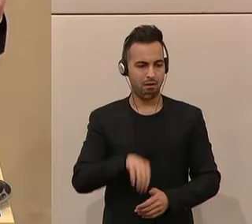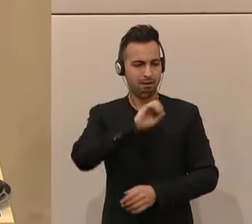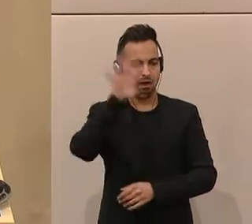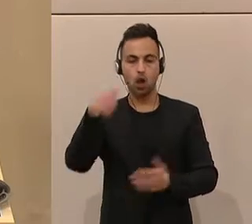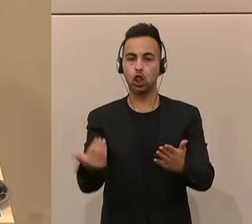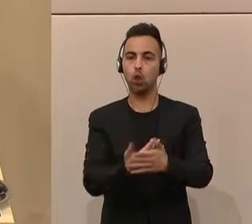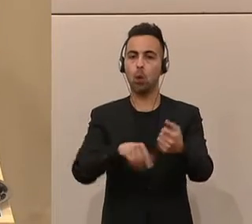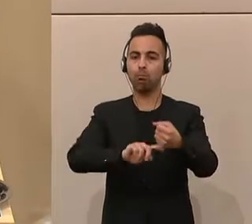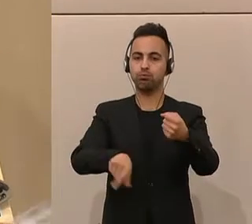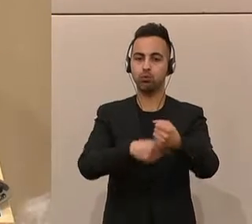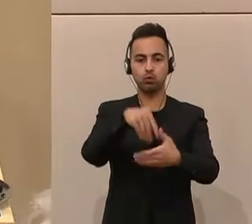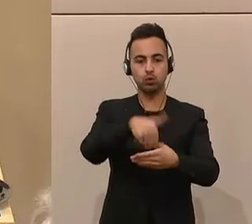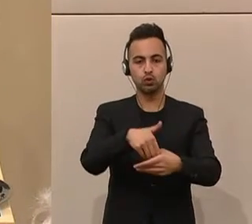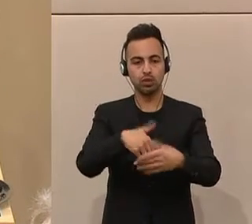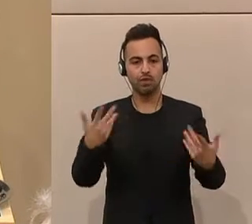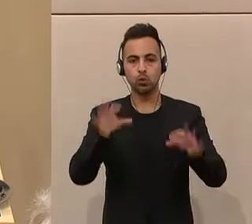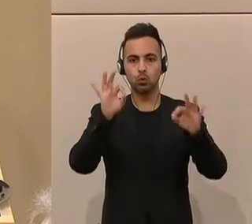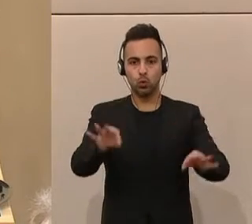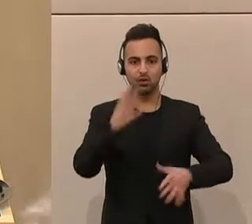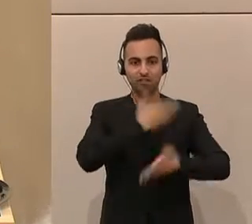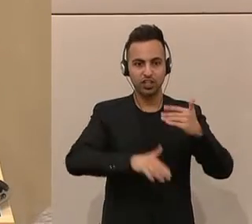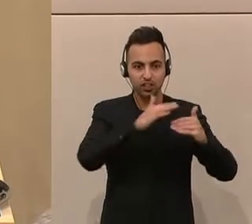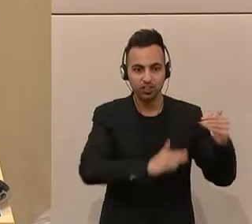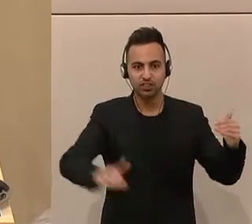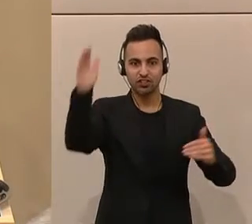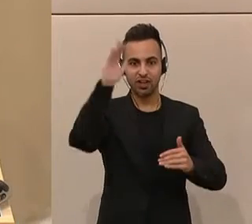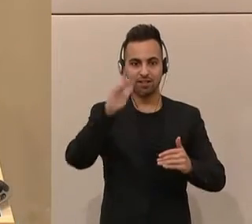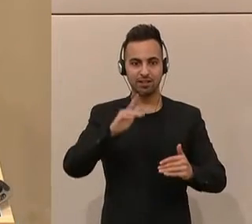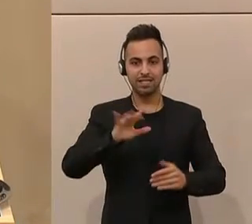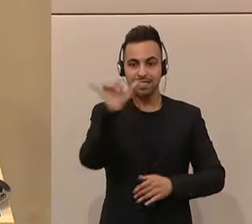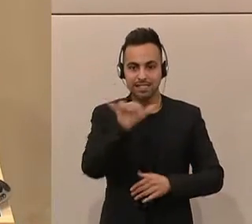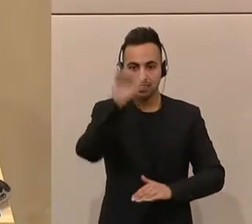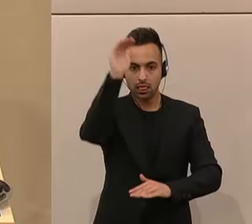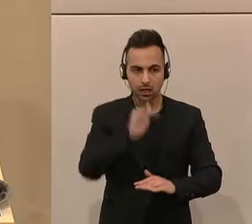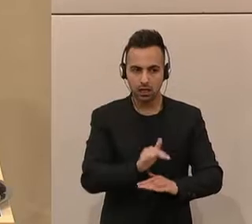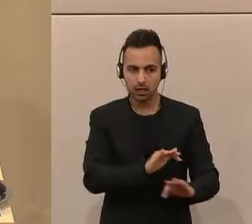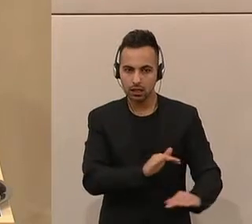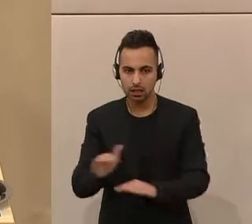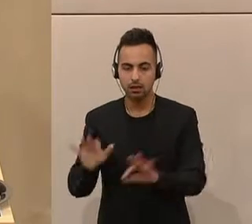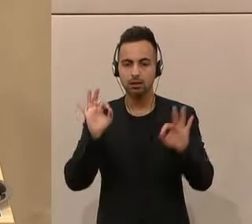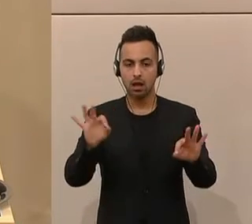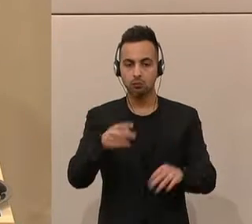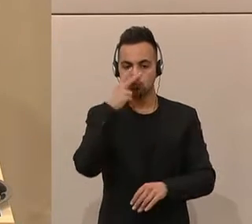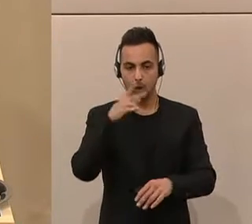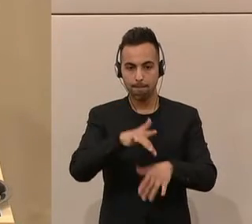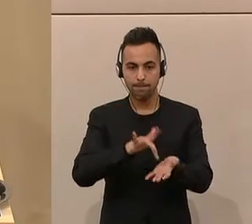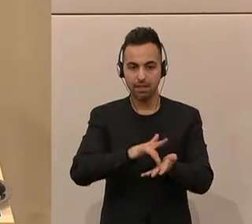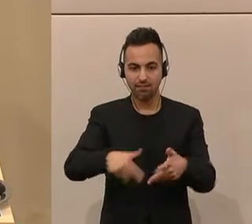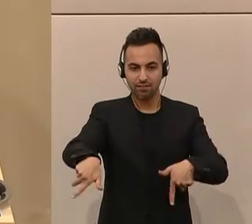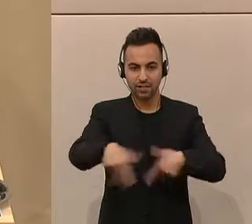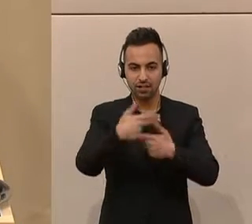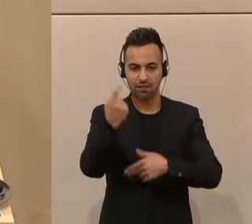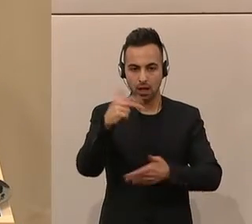das neue Budget getragen von der guten Konjunktur, von den niedrigen Zinsen. Aber da hilft ein Blick in die mittelfristige Finanzplanung,